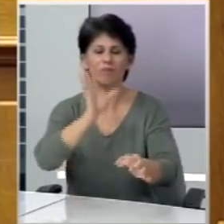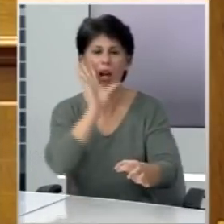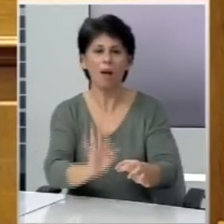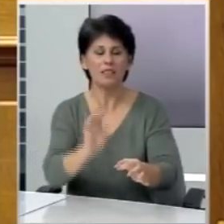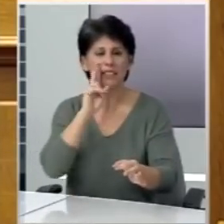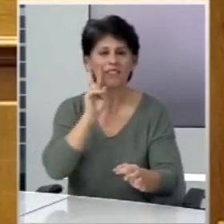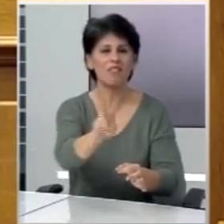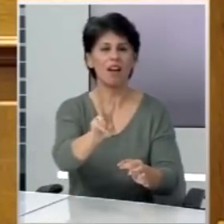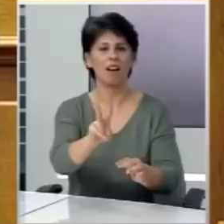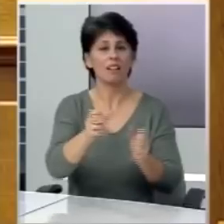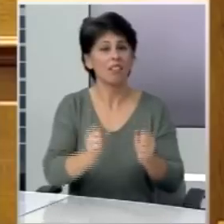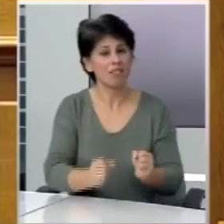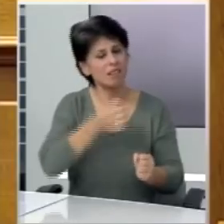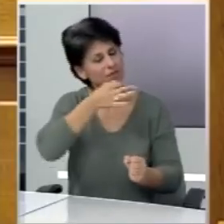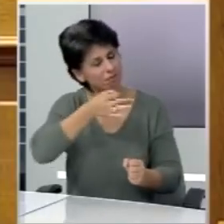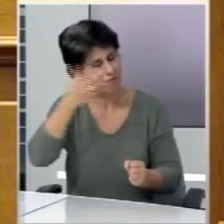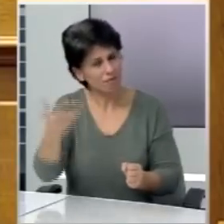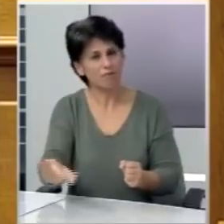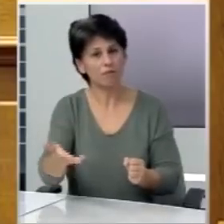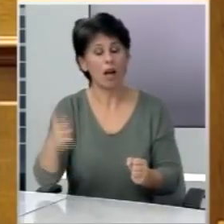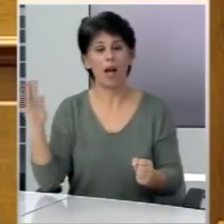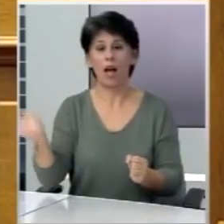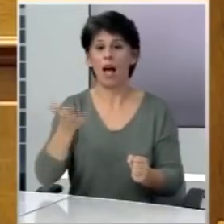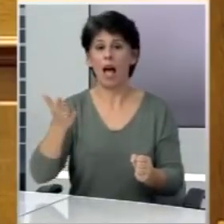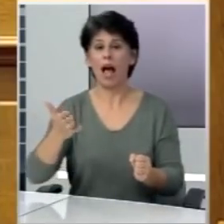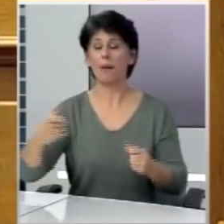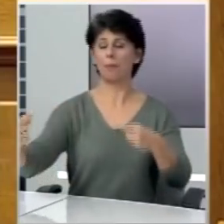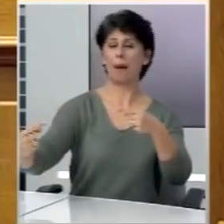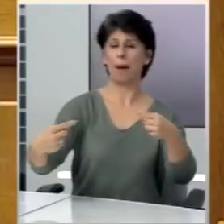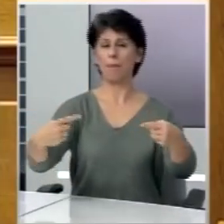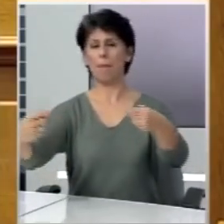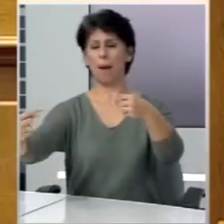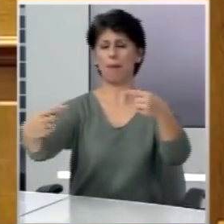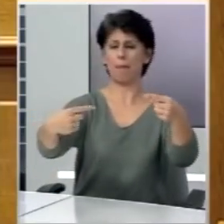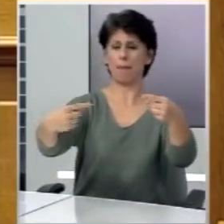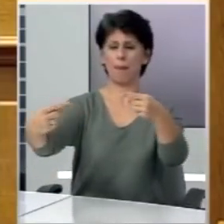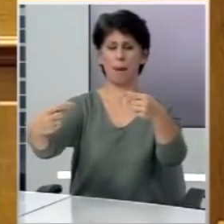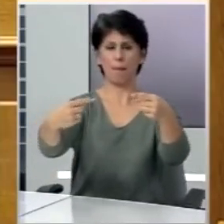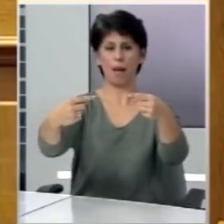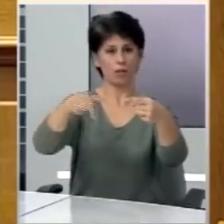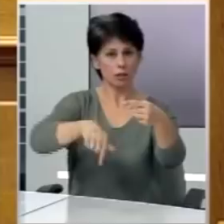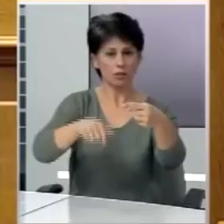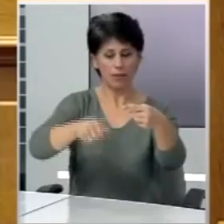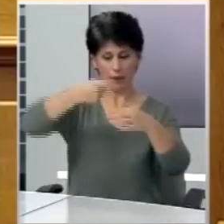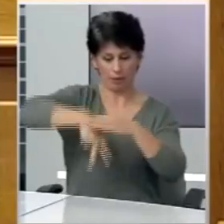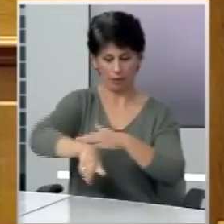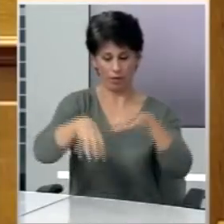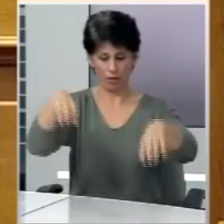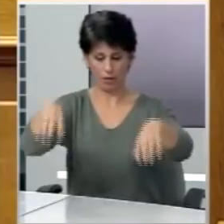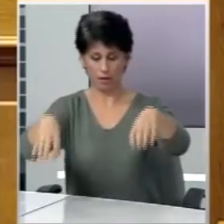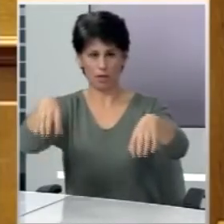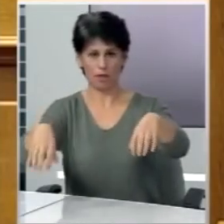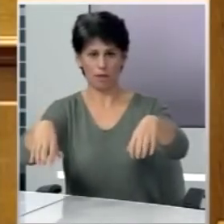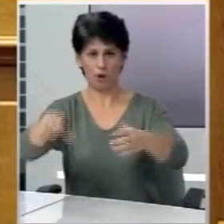όλων μιλούν. Όσο κι αν σηκωθούν οι τόνοι της αντιπαράθεσης ανάμεσα στο σημερινό δίπολο του αστικού πολιτικού